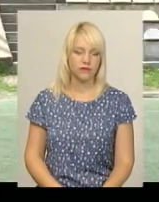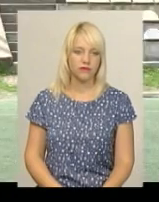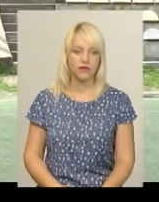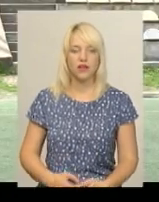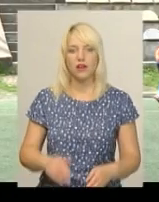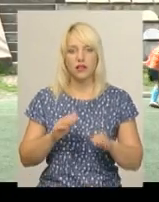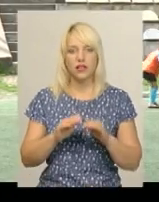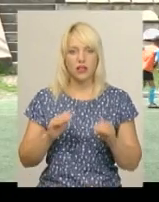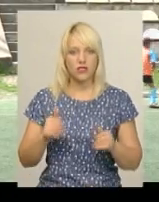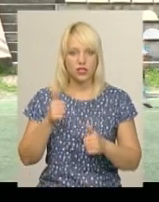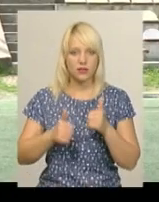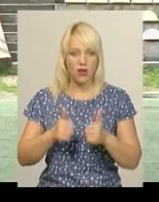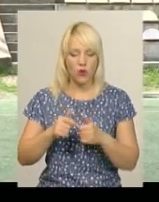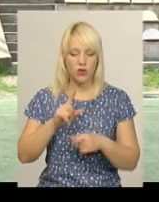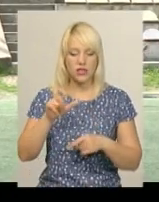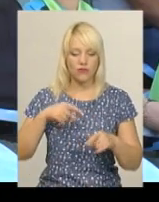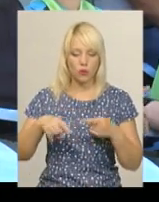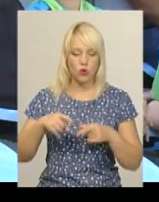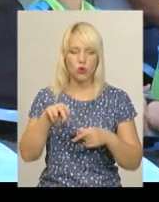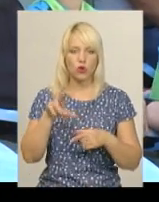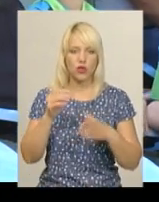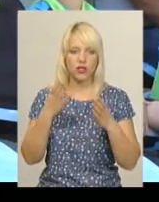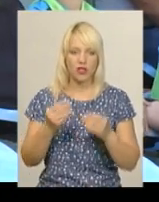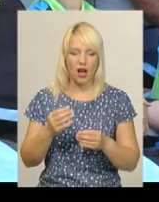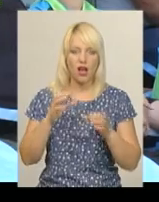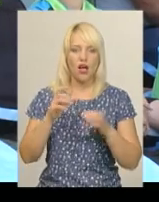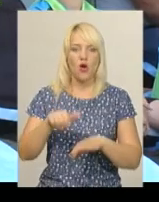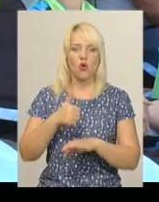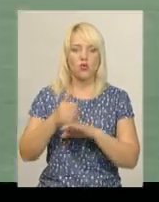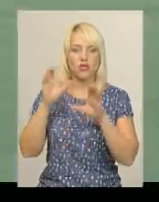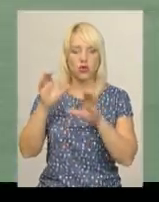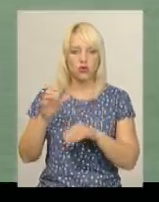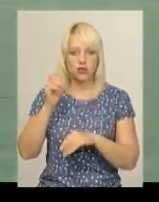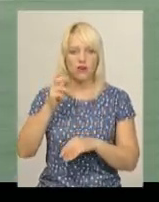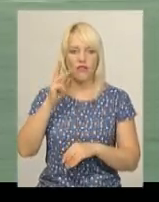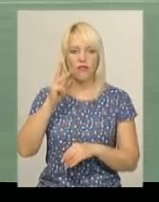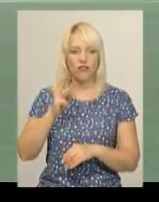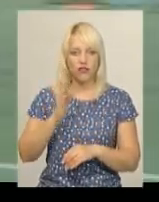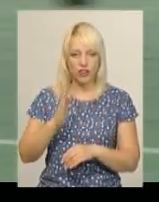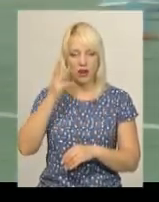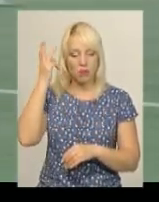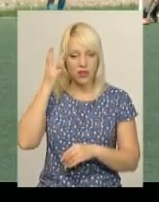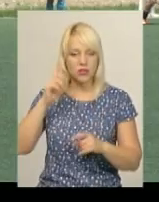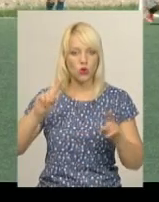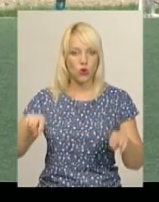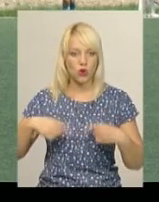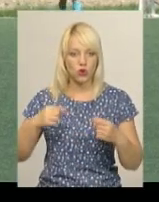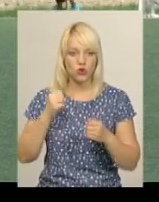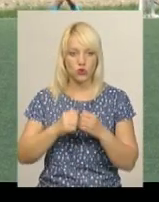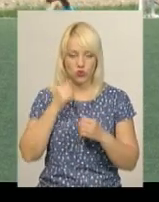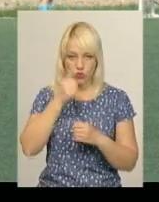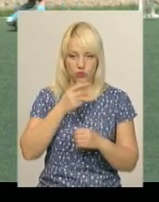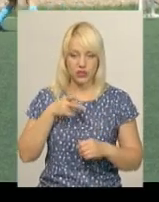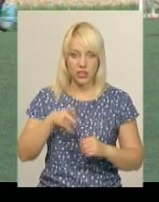Дитячі змагання з футболу до Дня Конституції України в Хмельницькому організовують щороку, розповів тренер Андрій Басістий. У